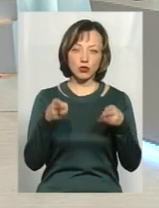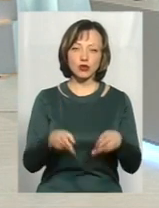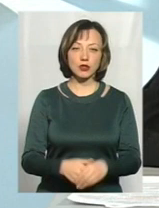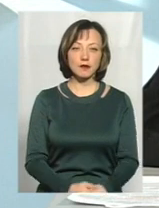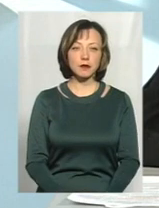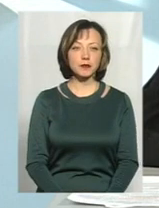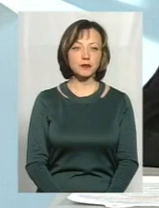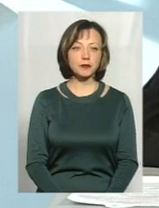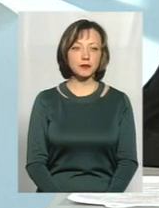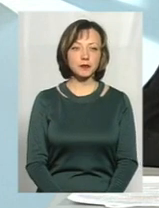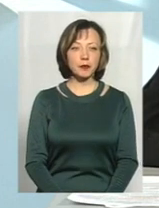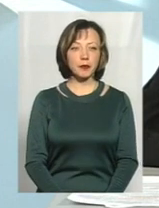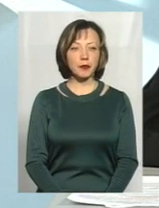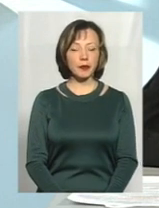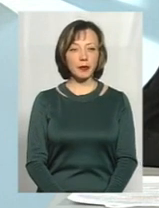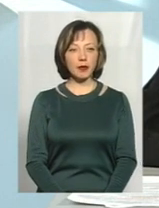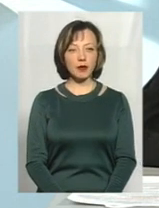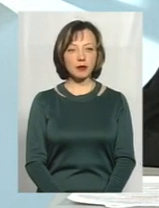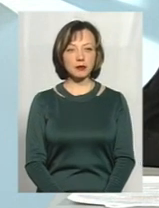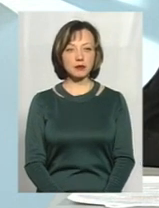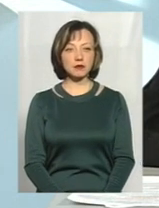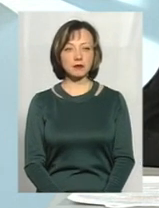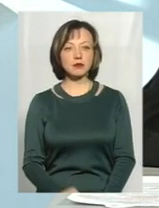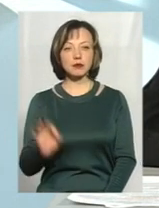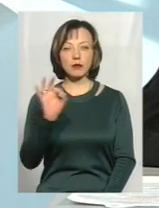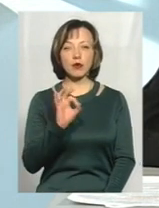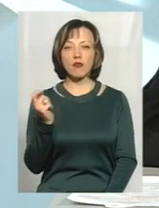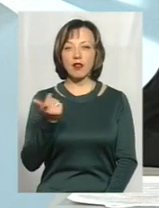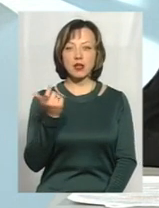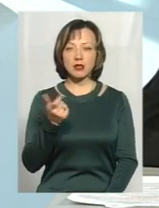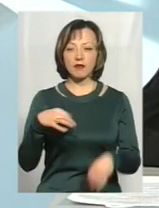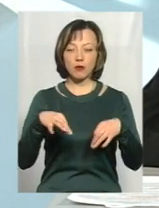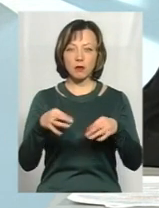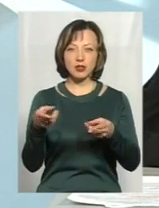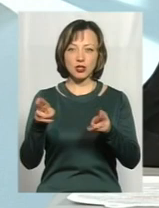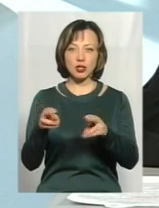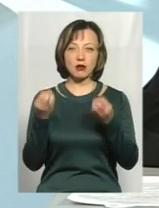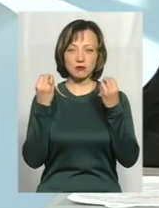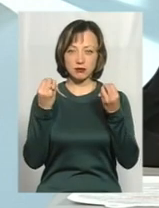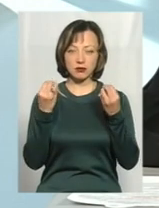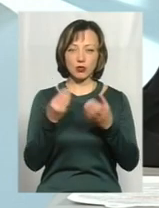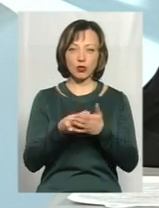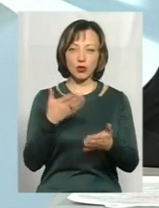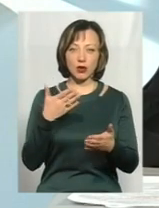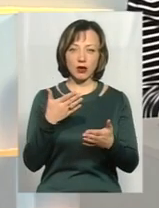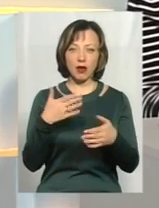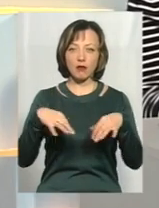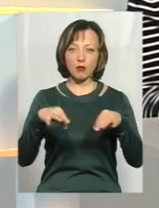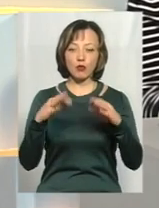правопорушень. Що стосується власників автомобілів, які залишають елітні автомобілі в будинках?